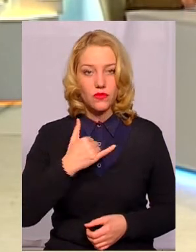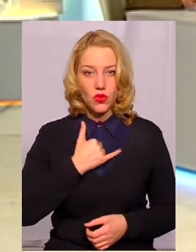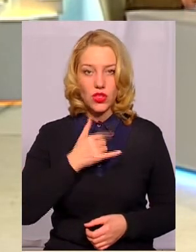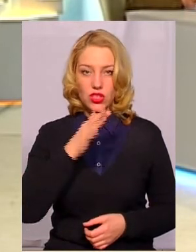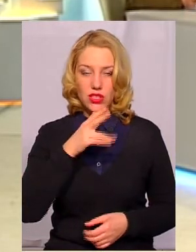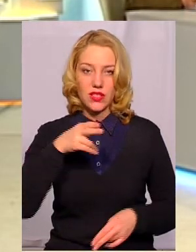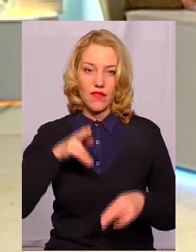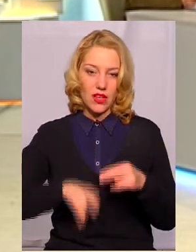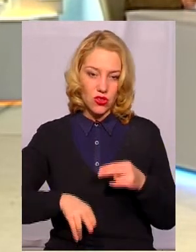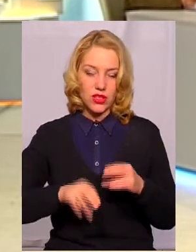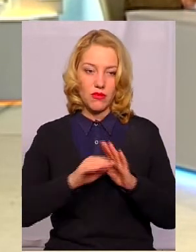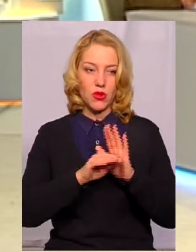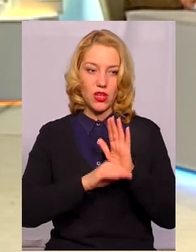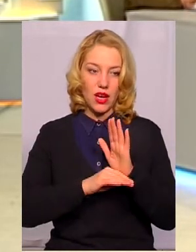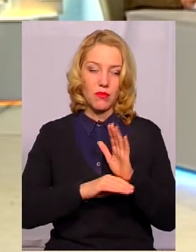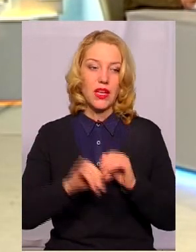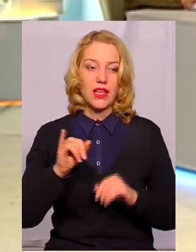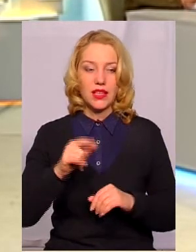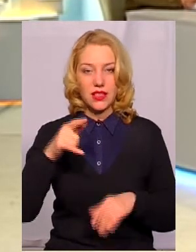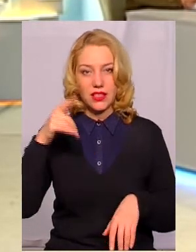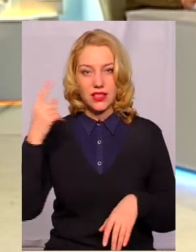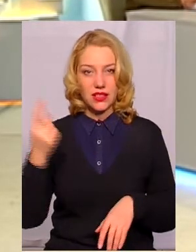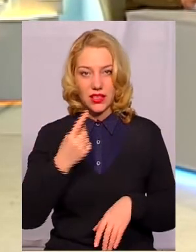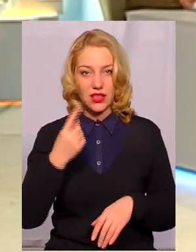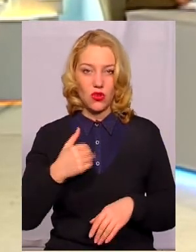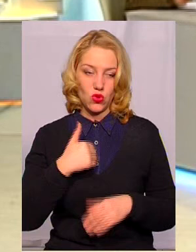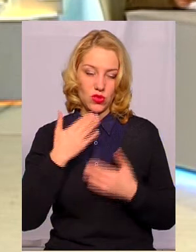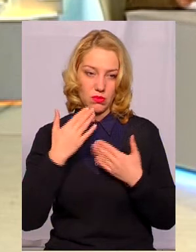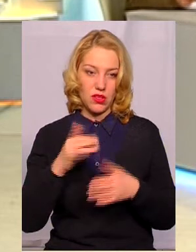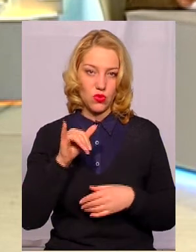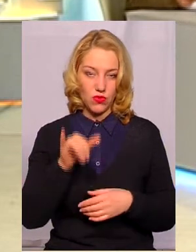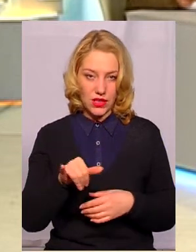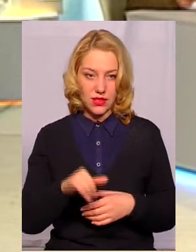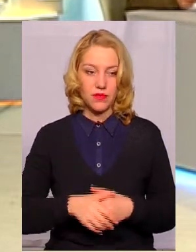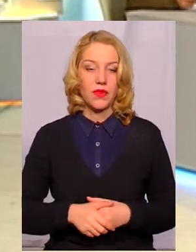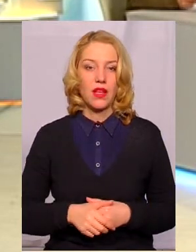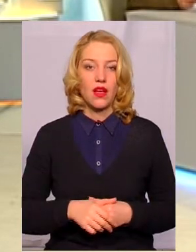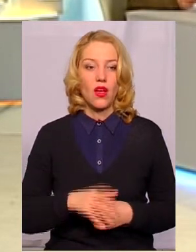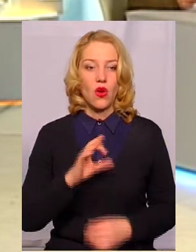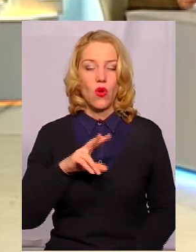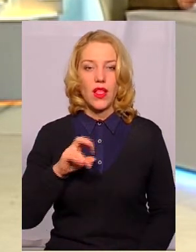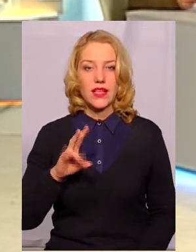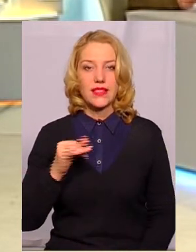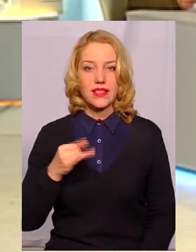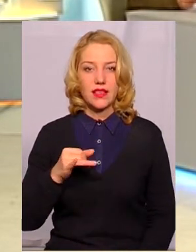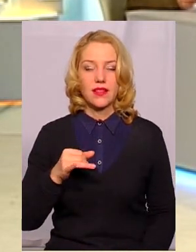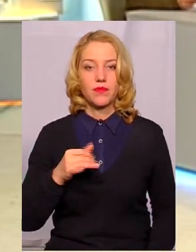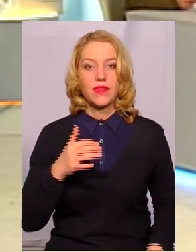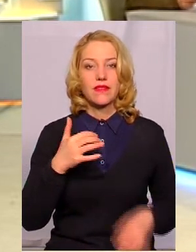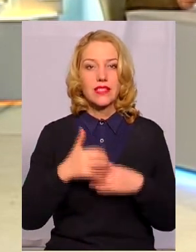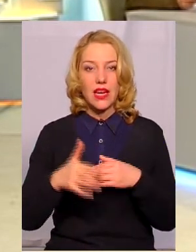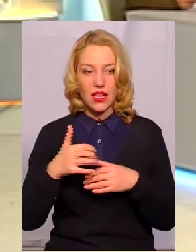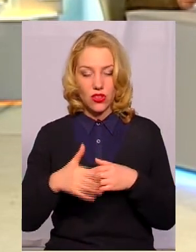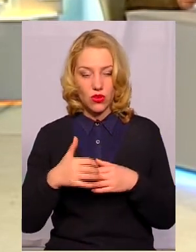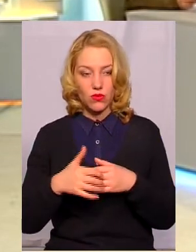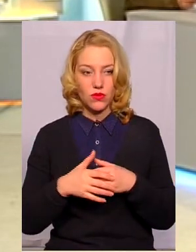завершується нашої програми. Єдине, хочу вас запитати, наперед, пане Олексію, в середньому,